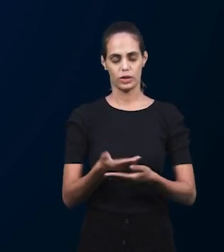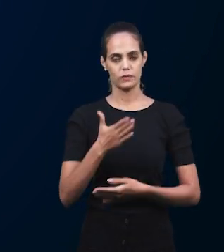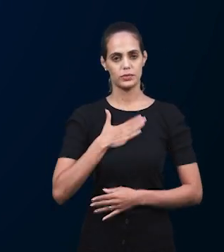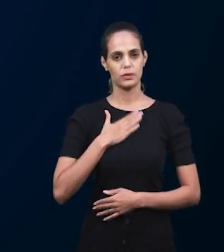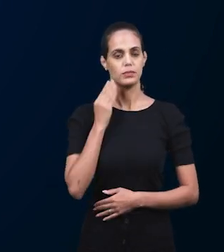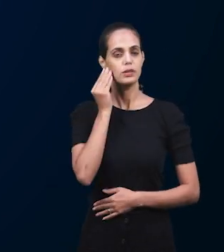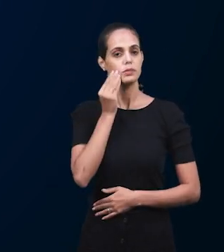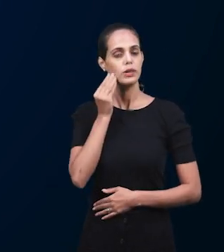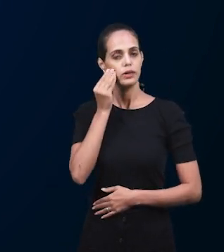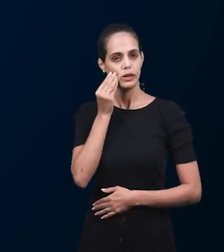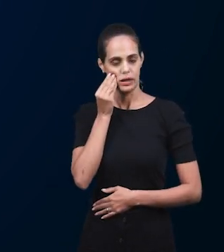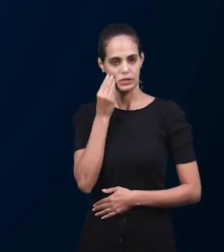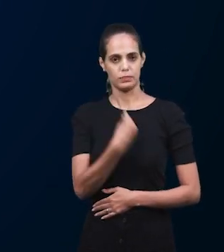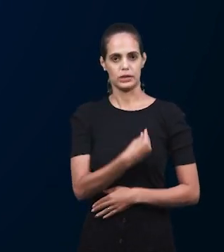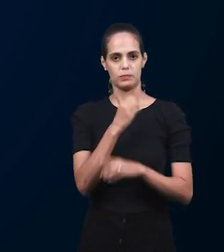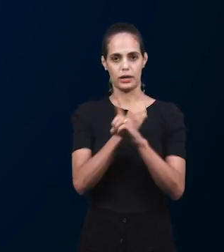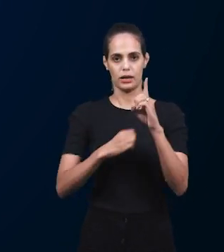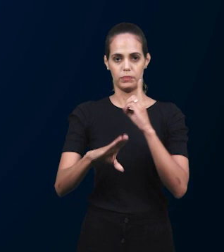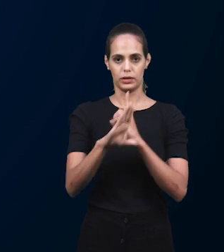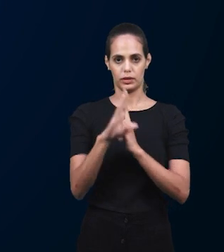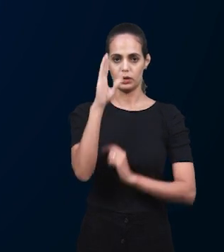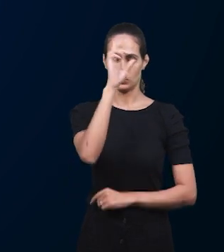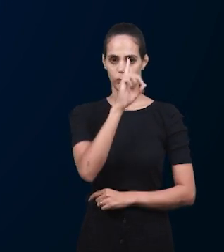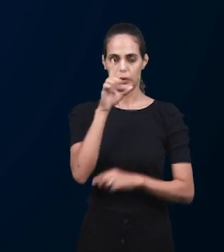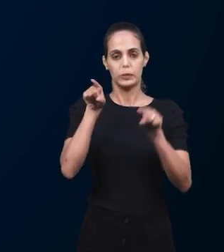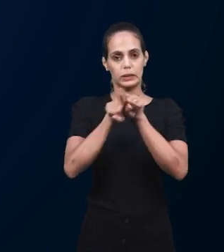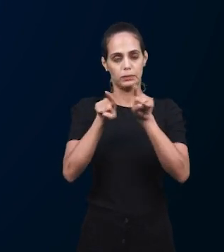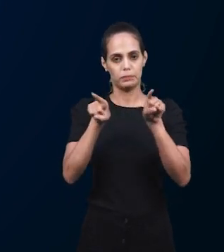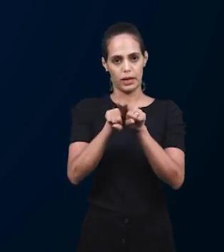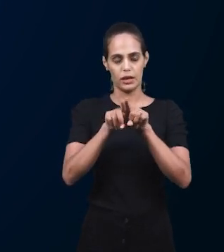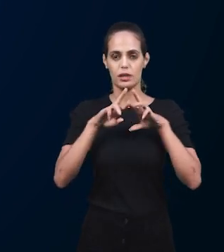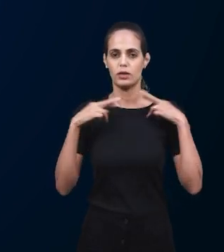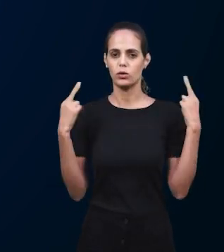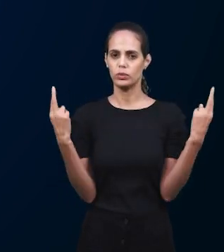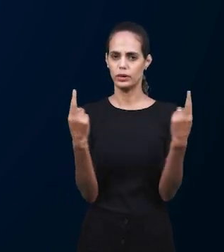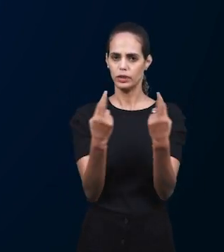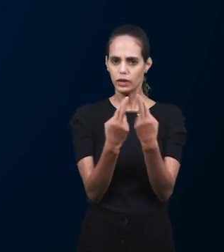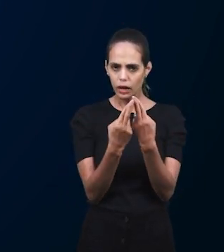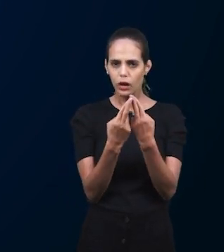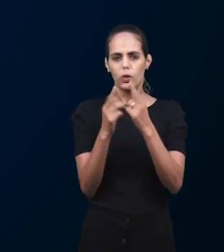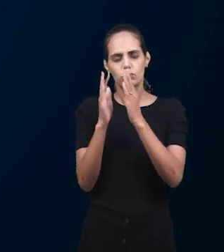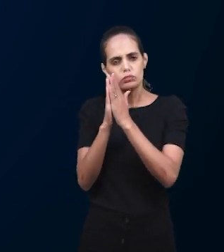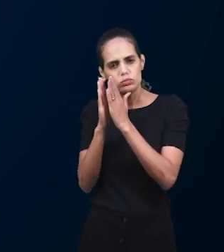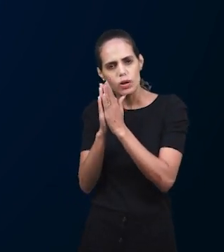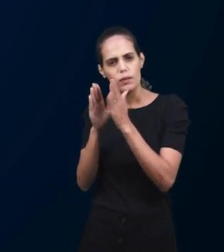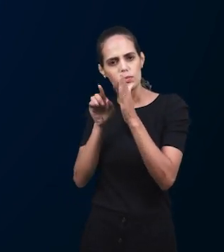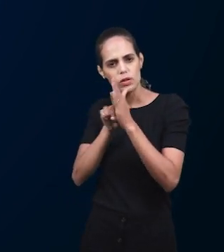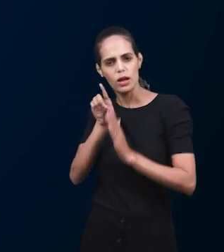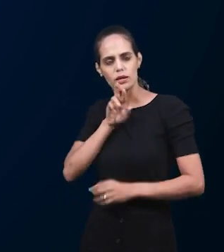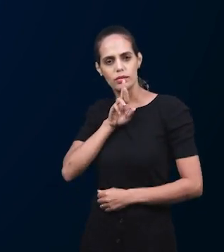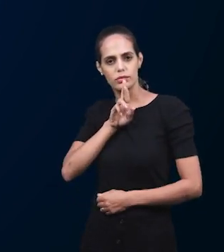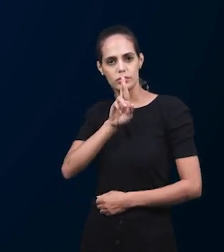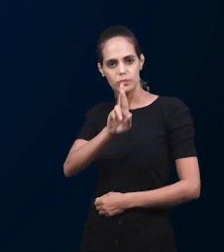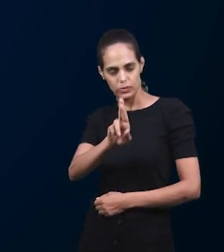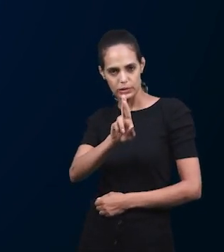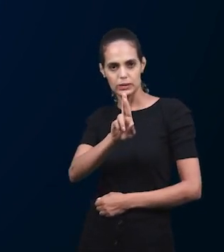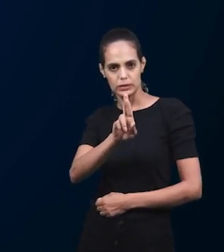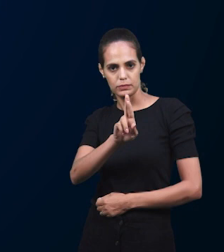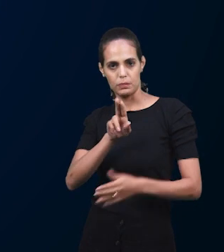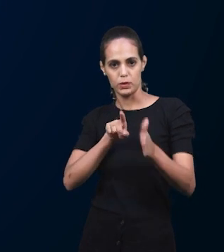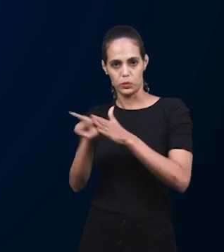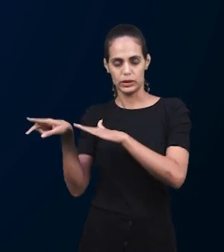в воскресной школе и также собраниях, на которых мы обсуждаем вопросы, это очень важно для моей духовной жизни. Мы